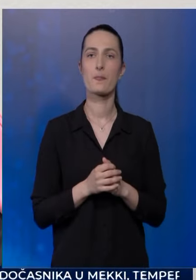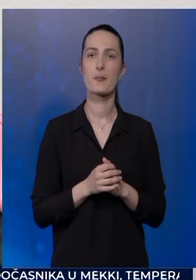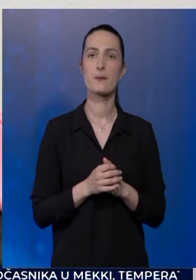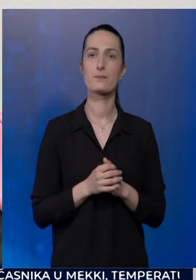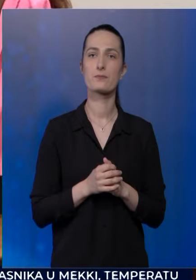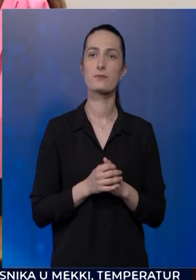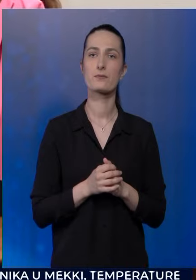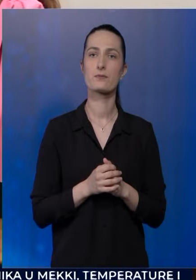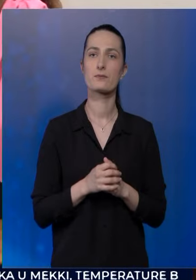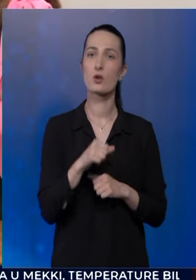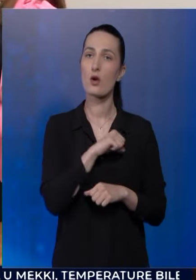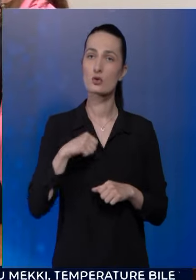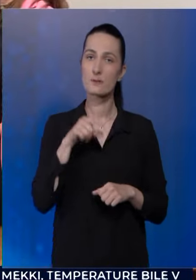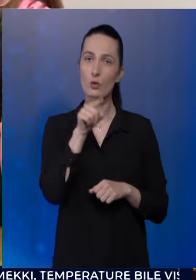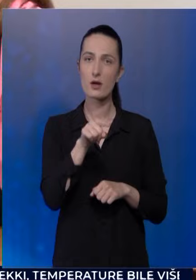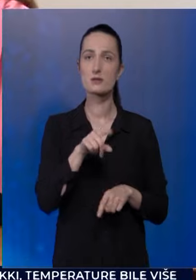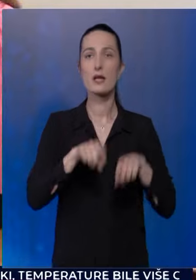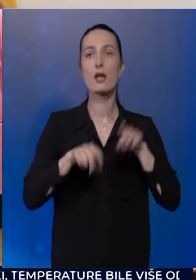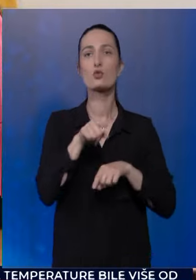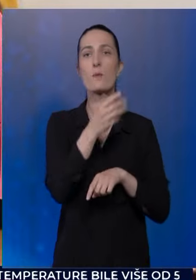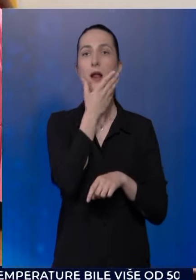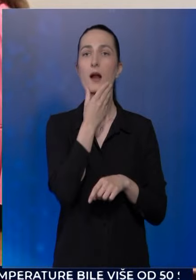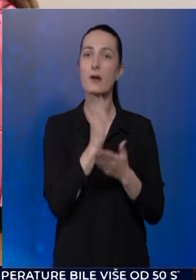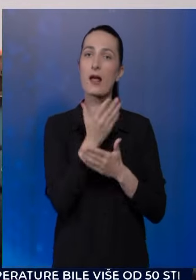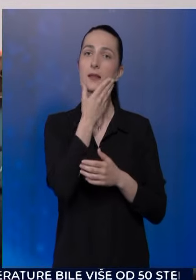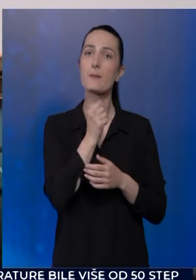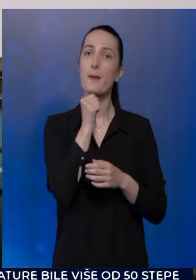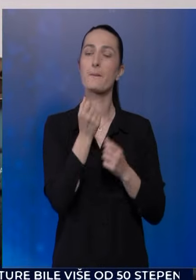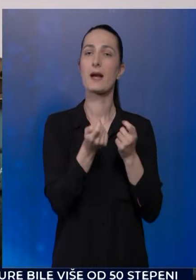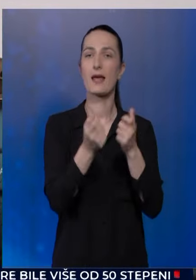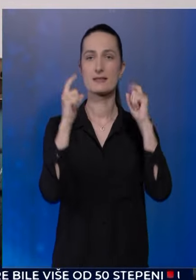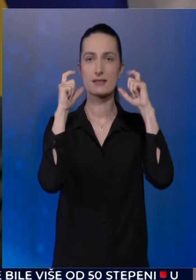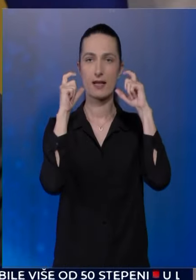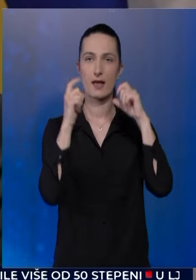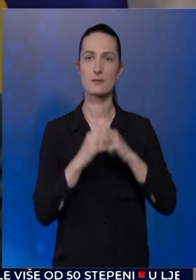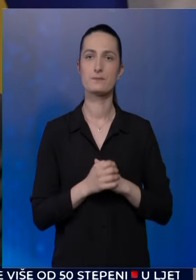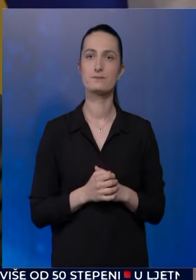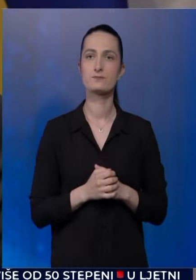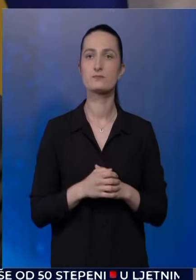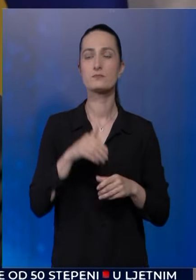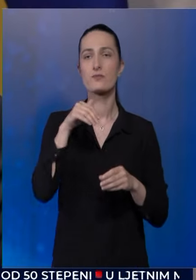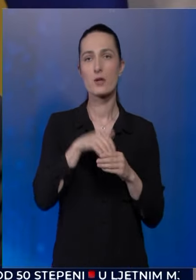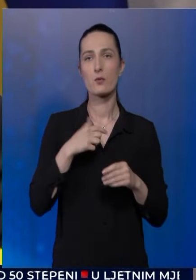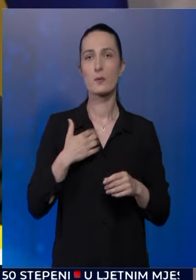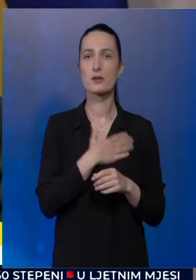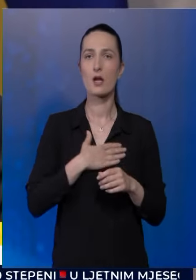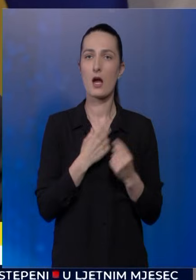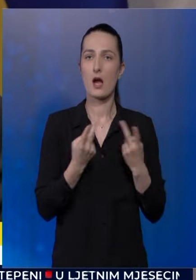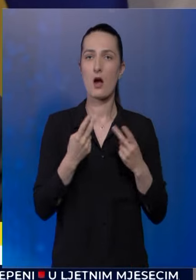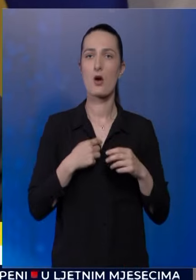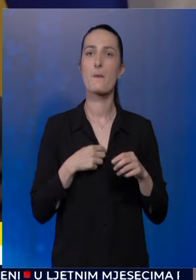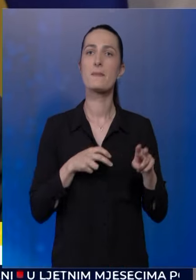ovog projekta. Osim toga, za neke je to bila i lijepa prilika za slikanje. I zato mi je drago danas da kao ministar